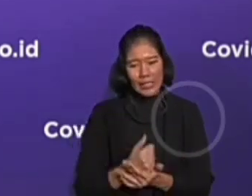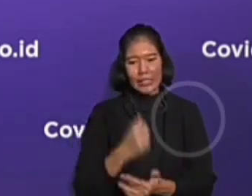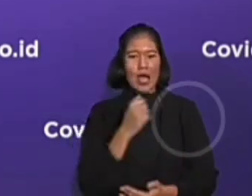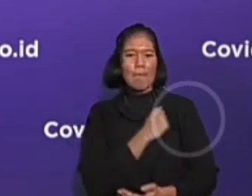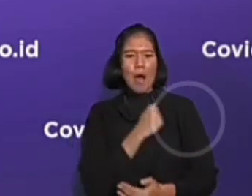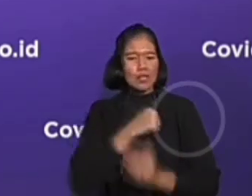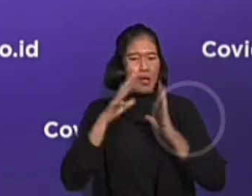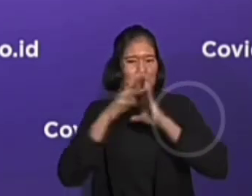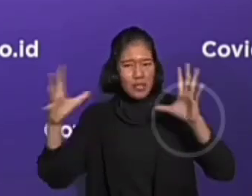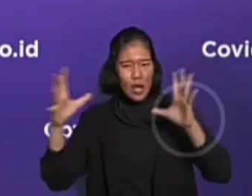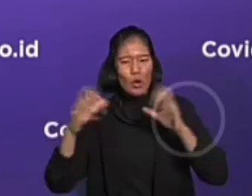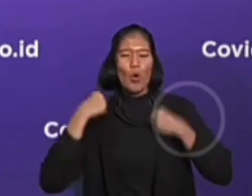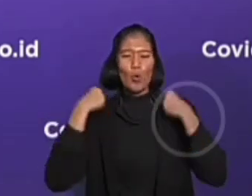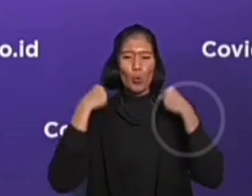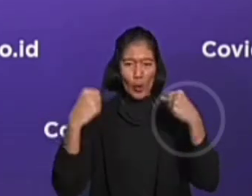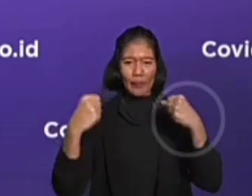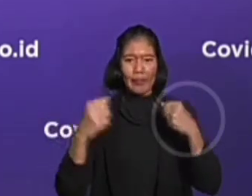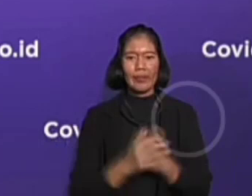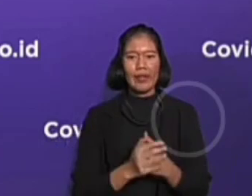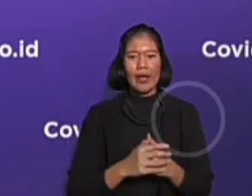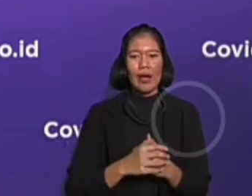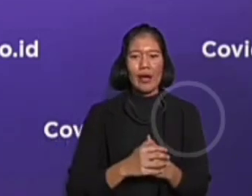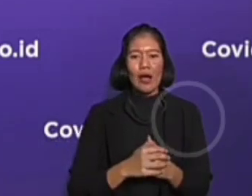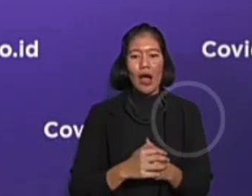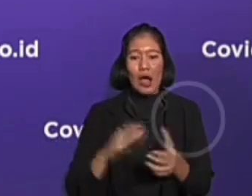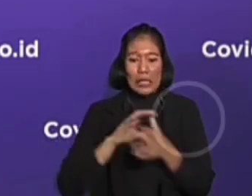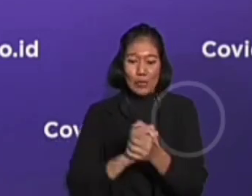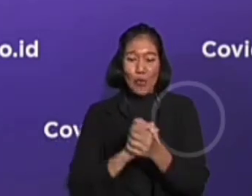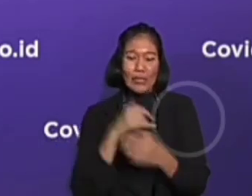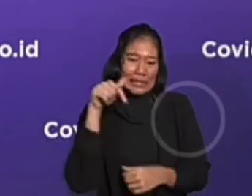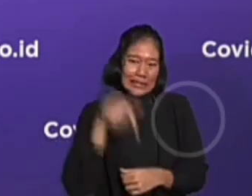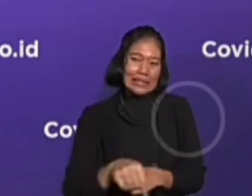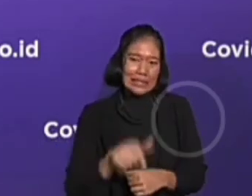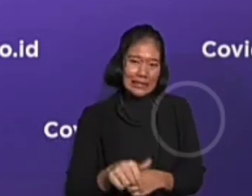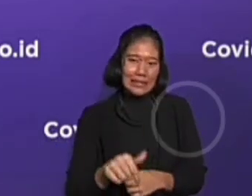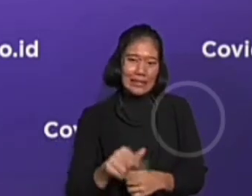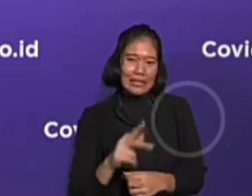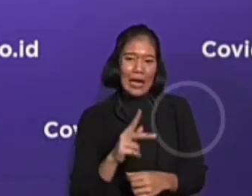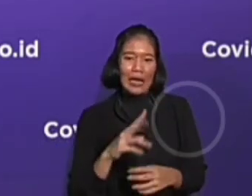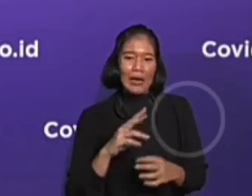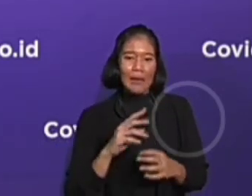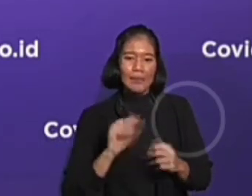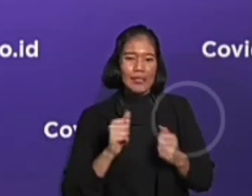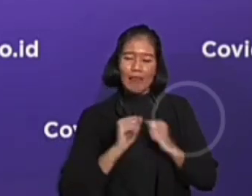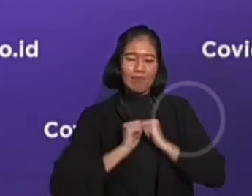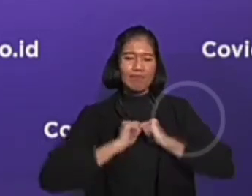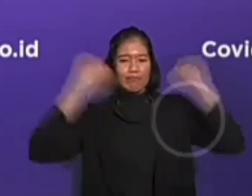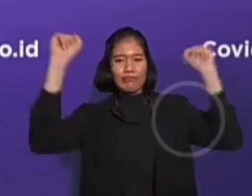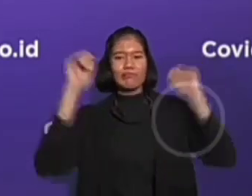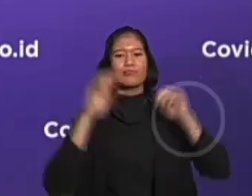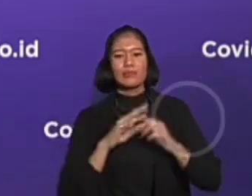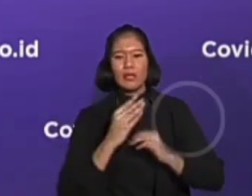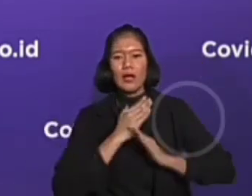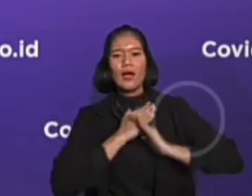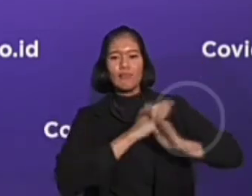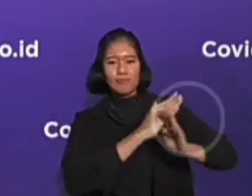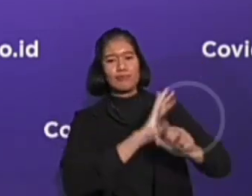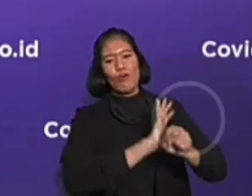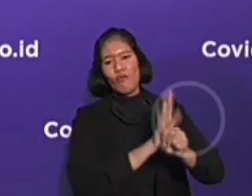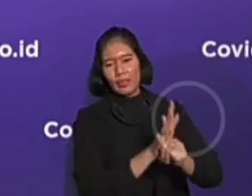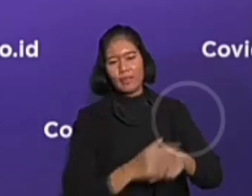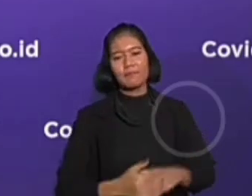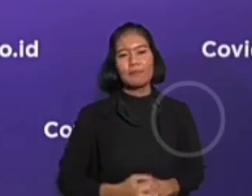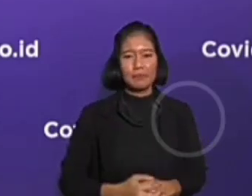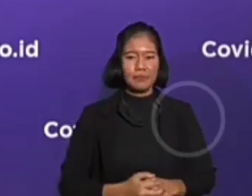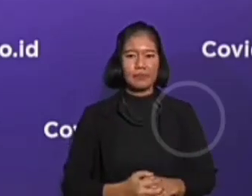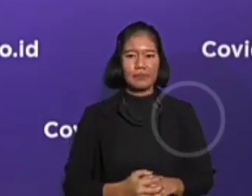dan dengan kebesaran serta kekuatan itulah kita akan segera terbebas menjadi pemenang dalam pertarungan melawan COVID-19. Dan